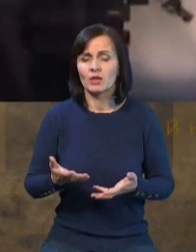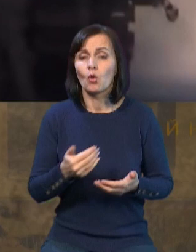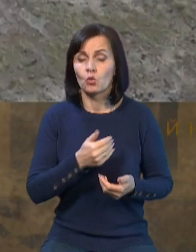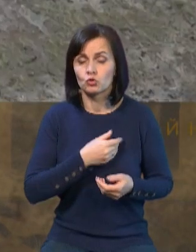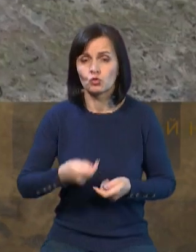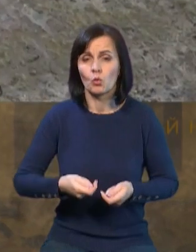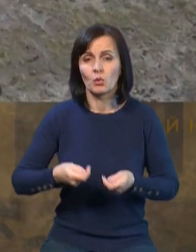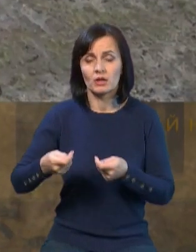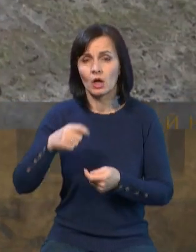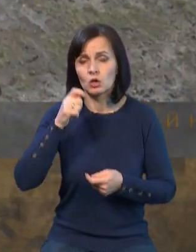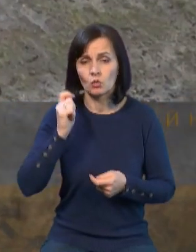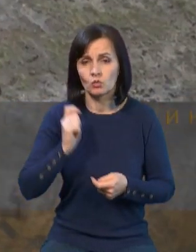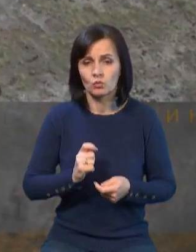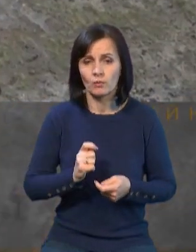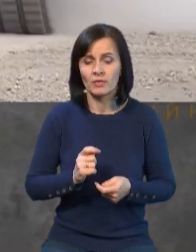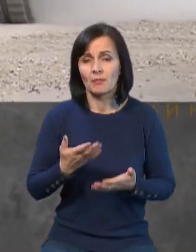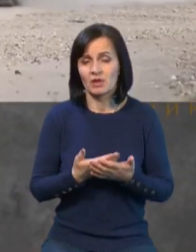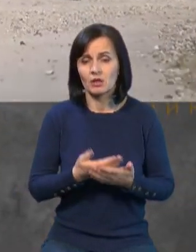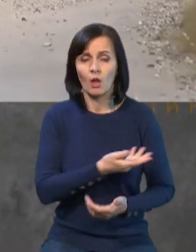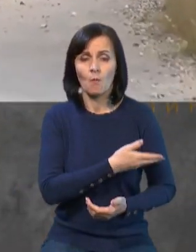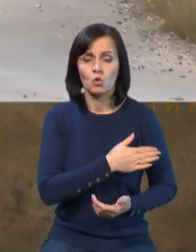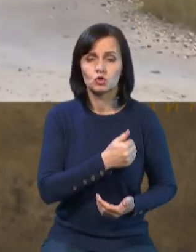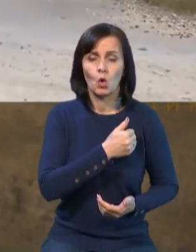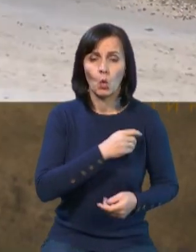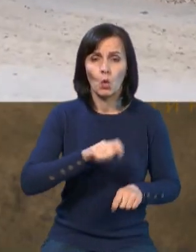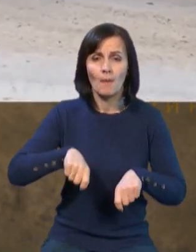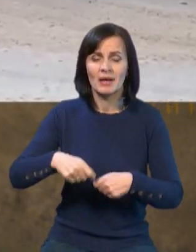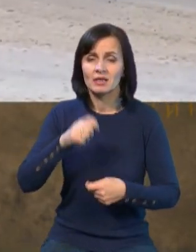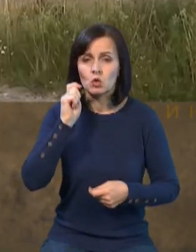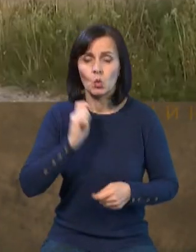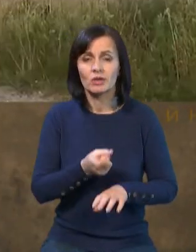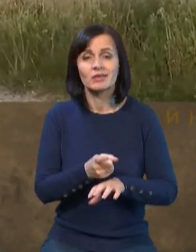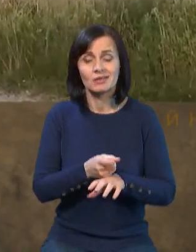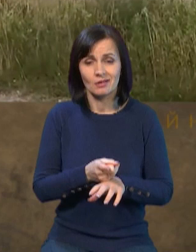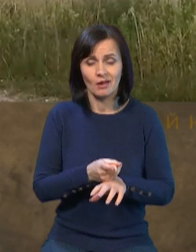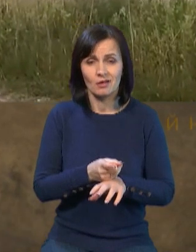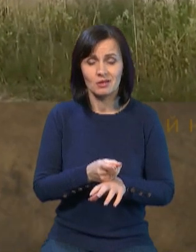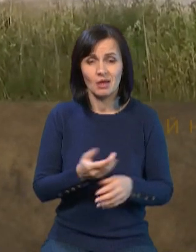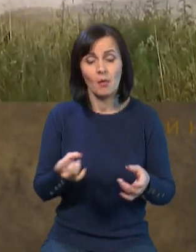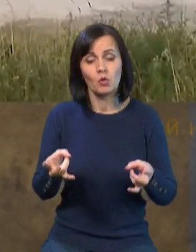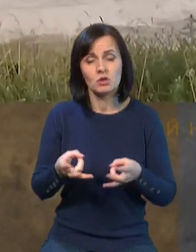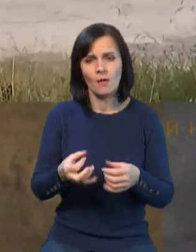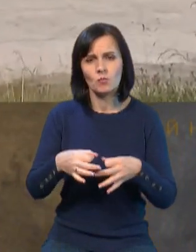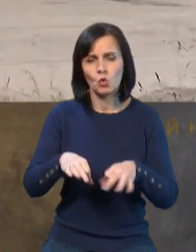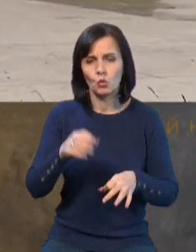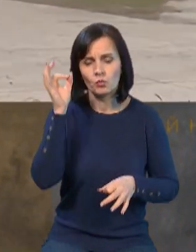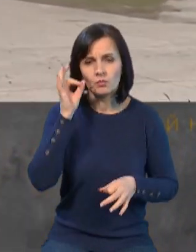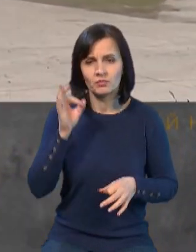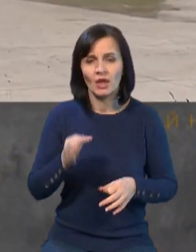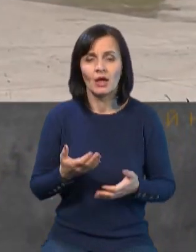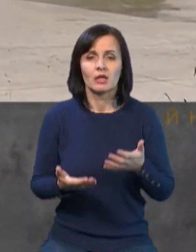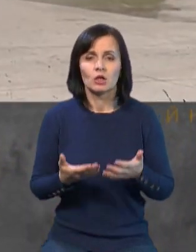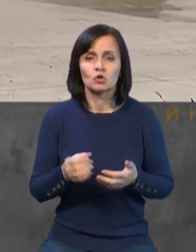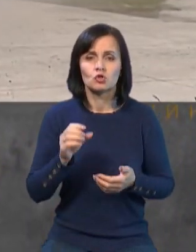то для цього необхідна згода Берліна, тому що це правила реекспорту озброєння. Аналогічна ситуація, якщо Фінляндія, наприклад, може передаватись